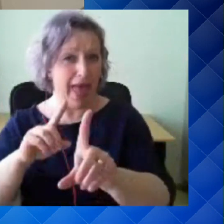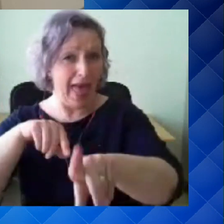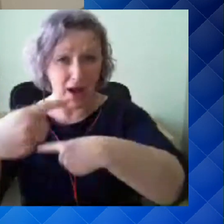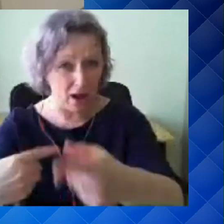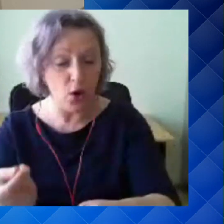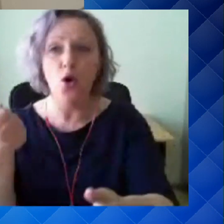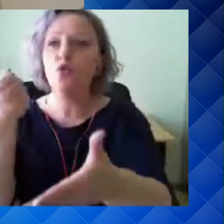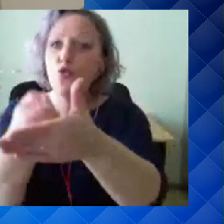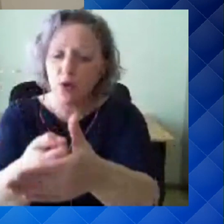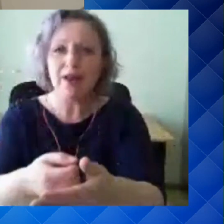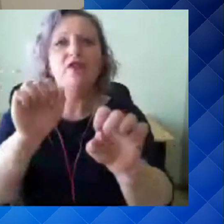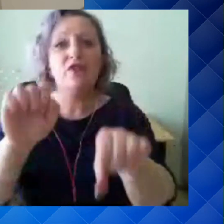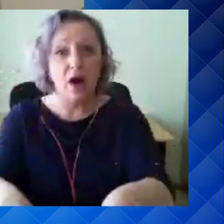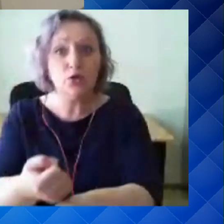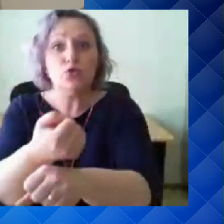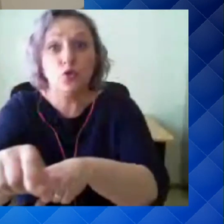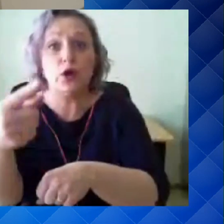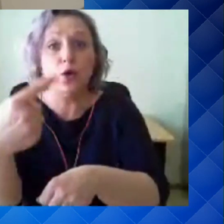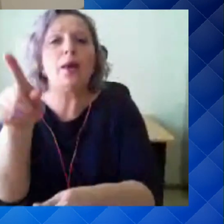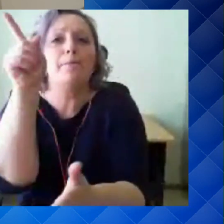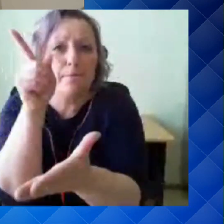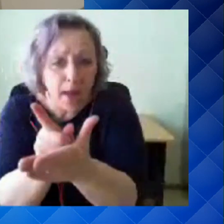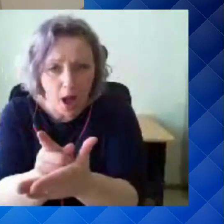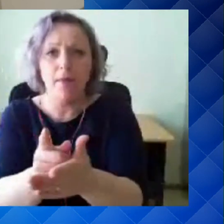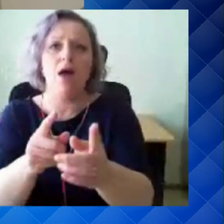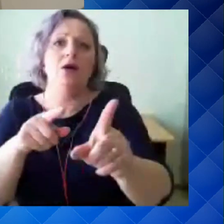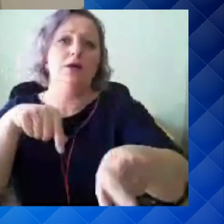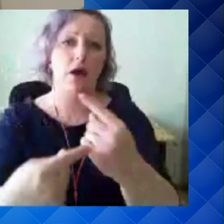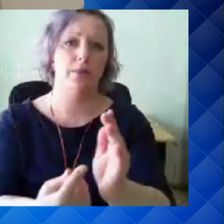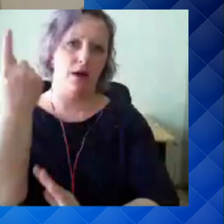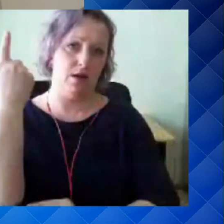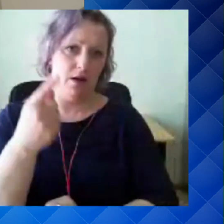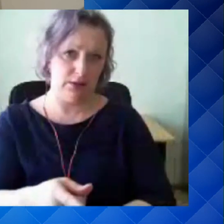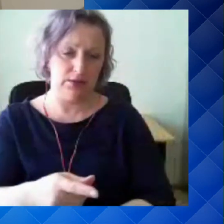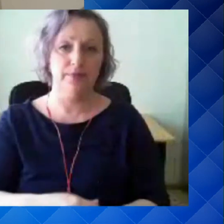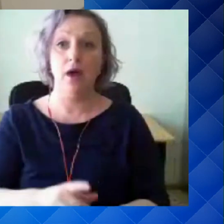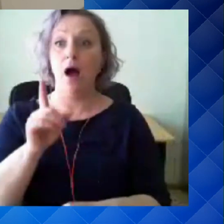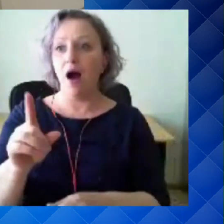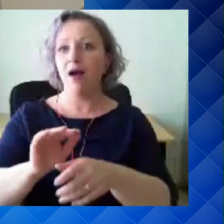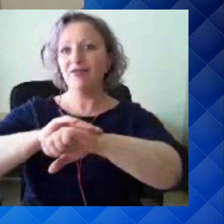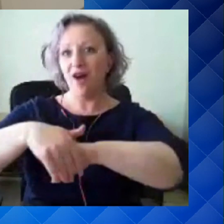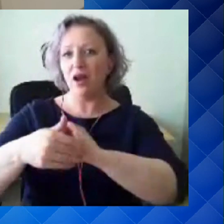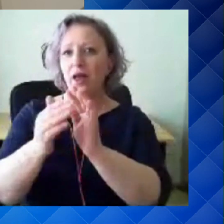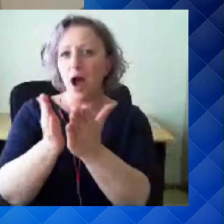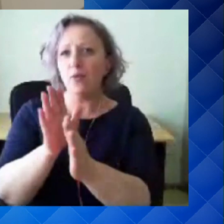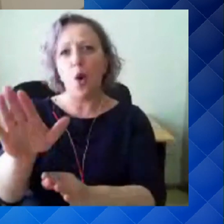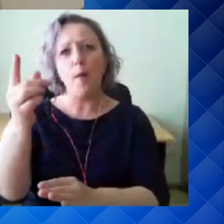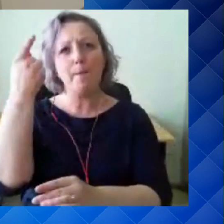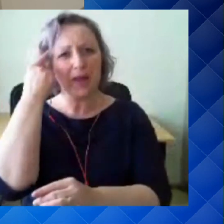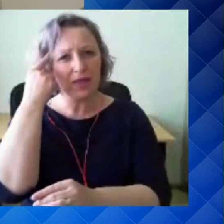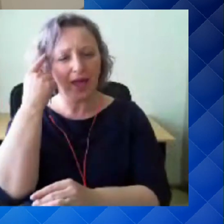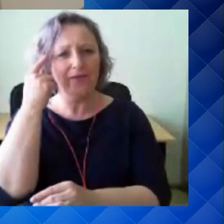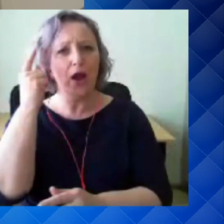valitsus oli suunitud neid rakendama, siis nüüd selle valge raamatu mõte või loogika